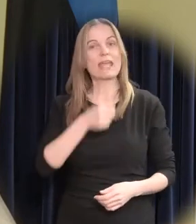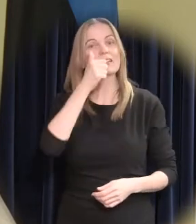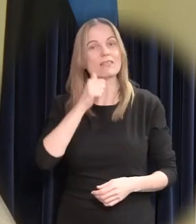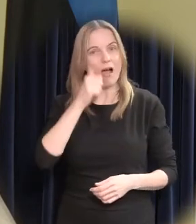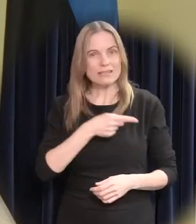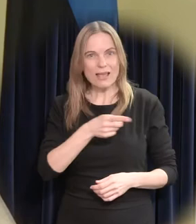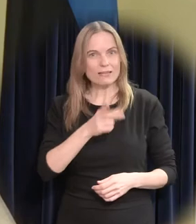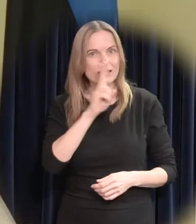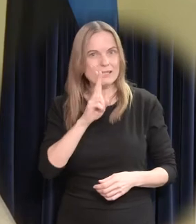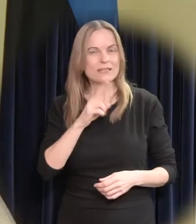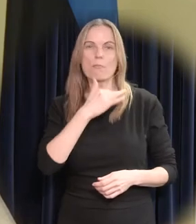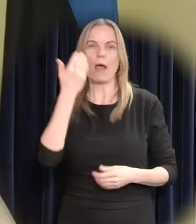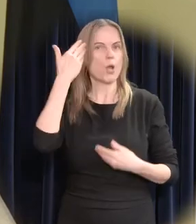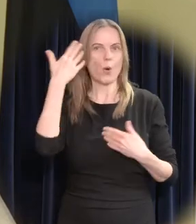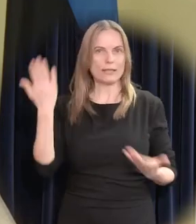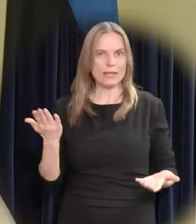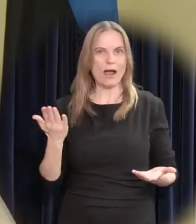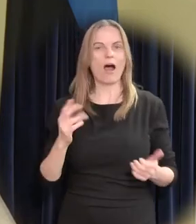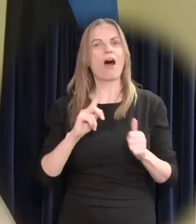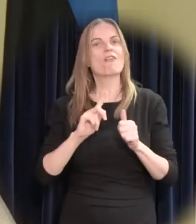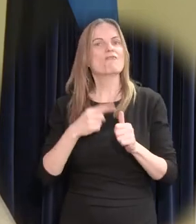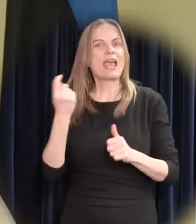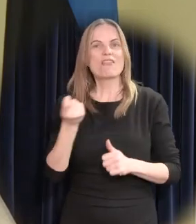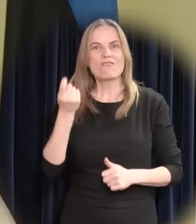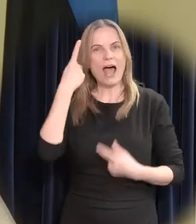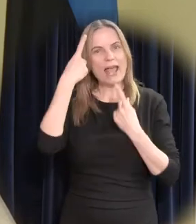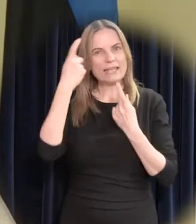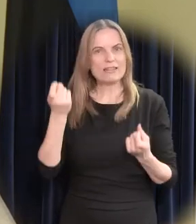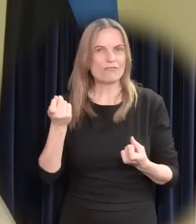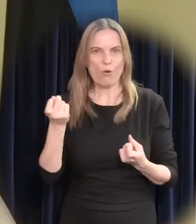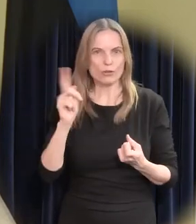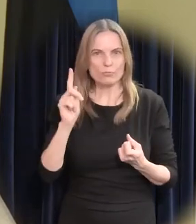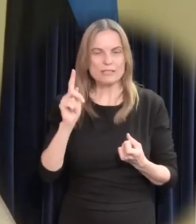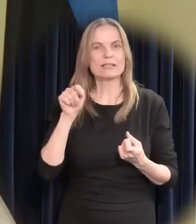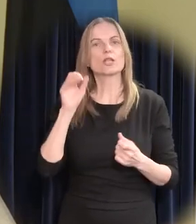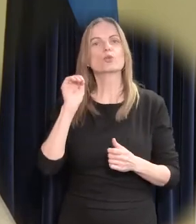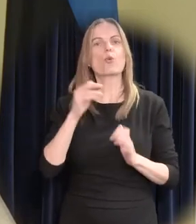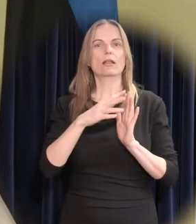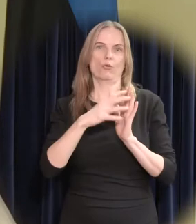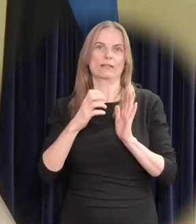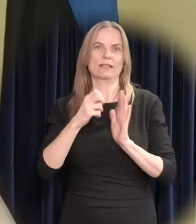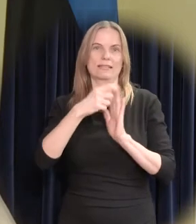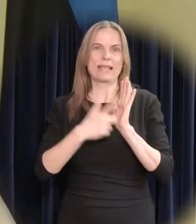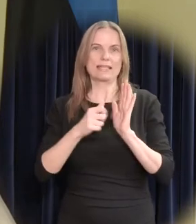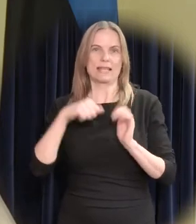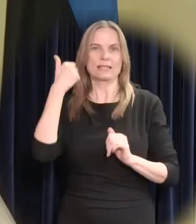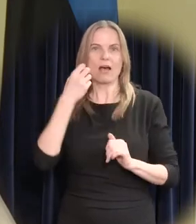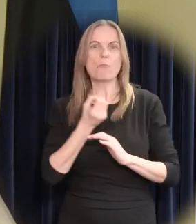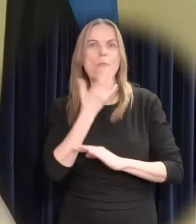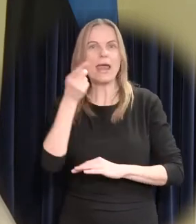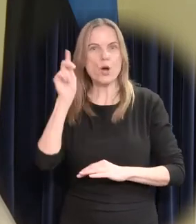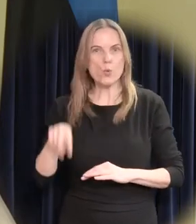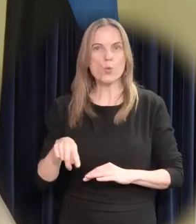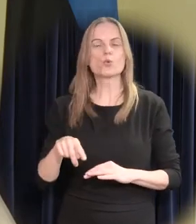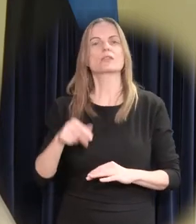on olnud juttu ka sellest, et juba 1917. aasta mais toimus Tartus Eesti esimene naiskongress, mis võttis